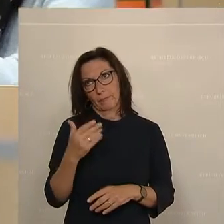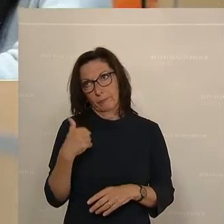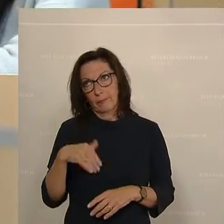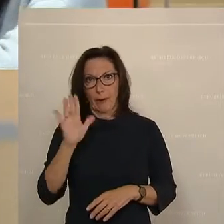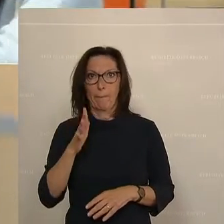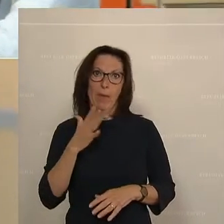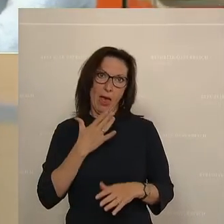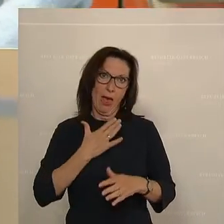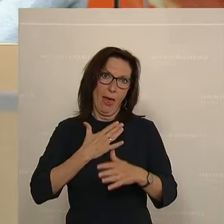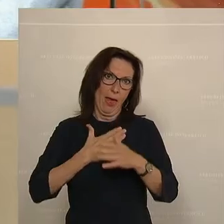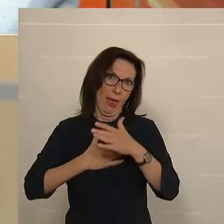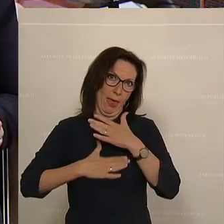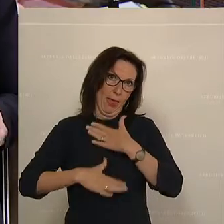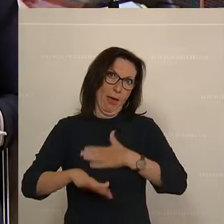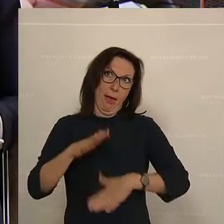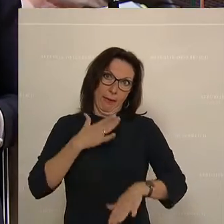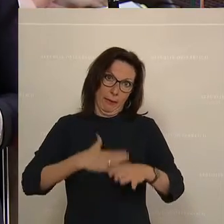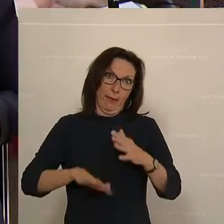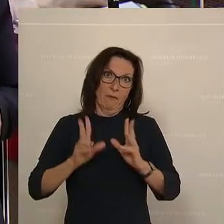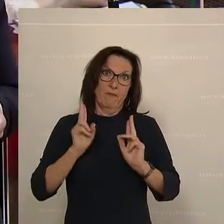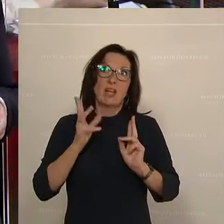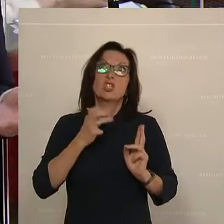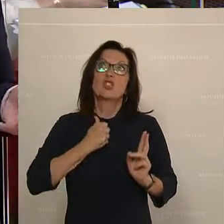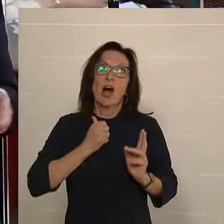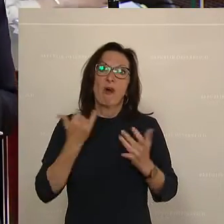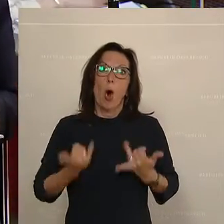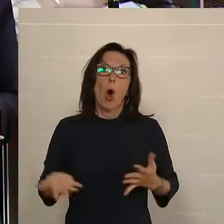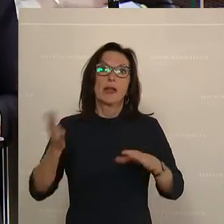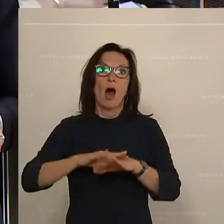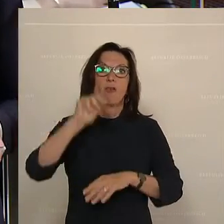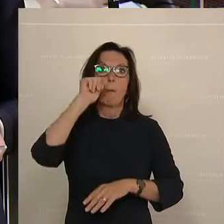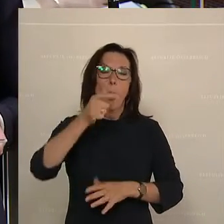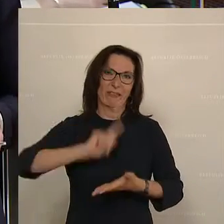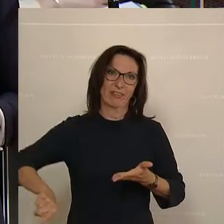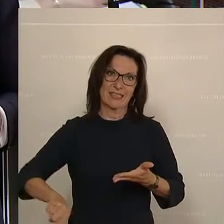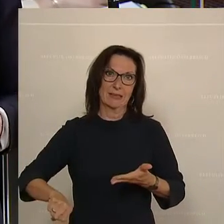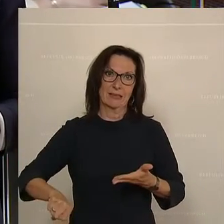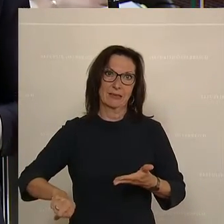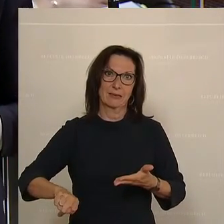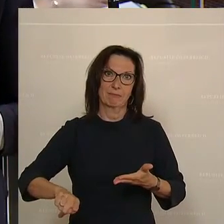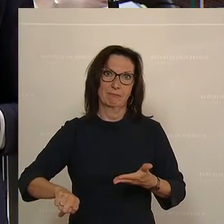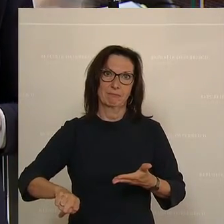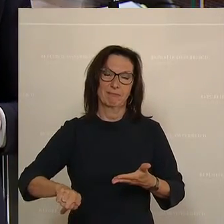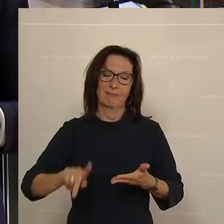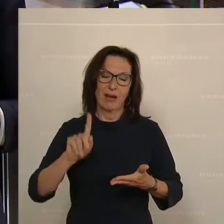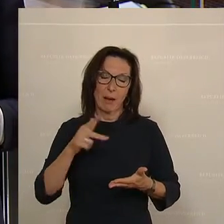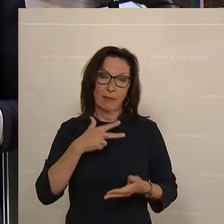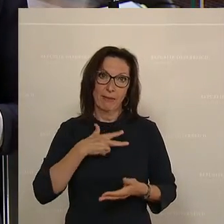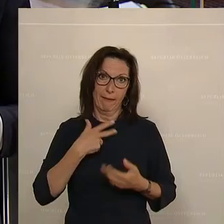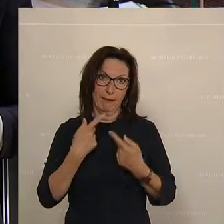wir von heute auf morgen verzichten. Es wäre angenehmer, es wäre moralisch richtiger. Aber der Realität entkommt man nicht.